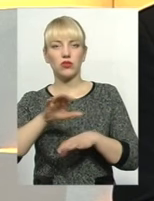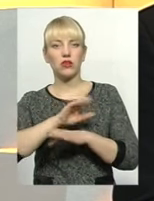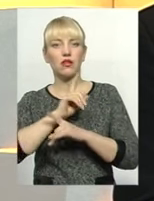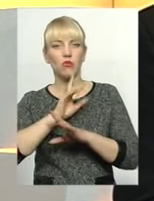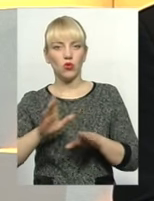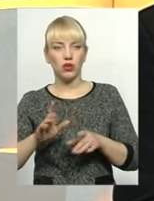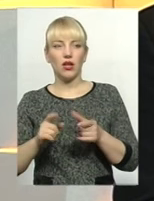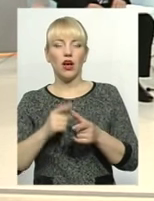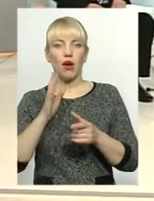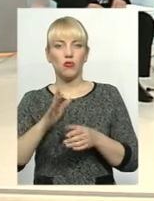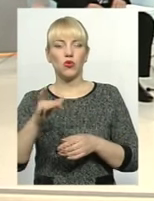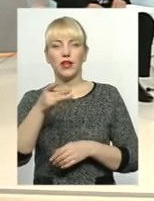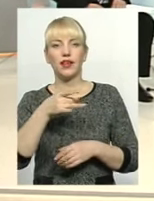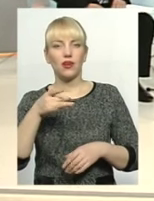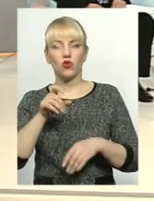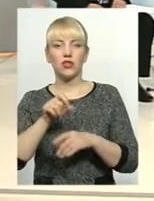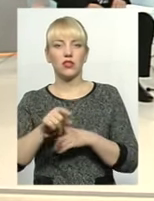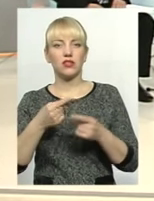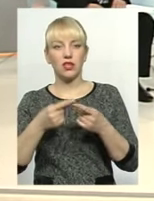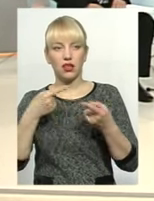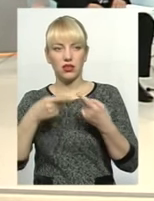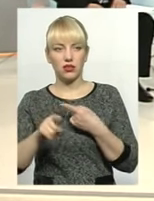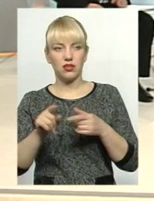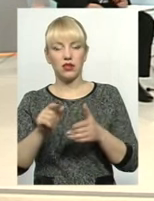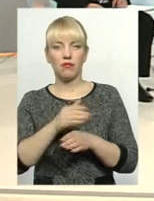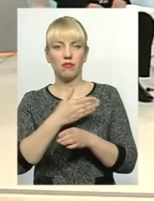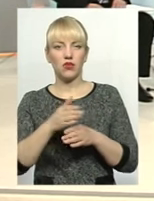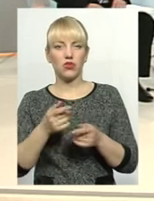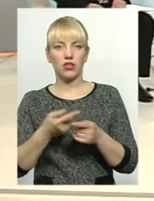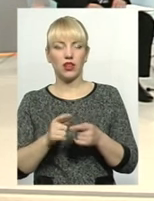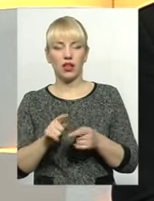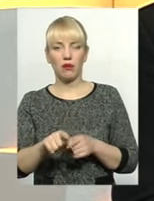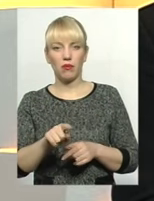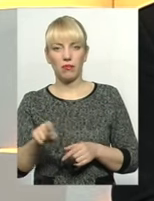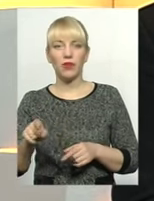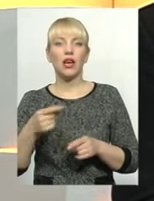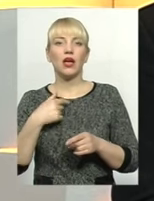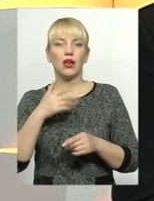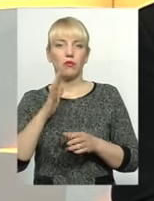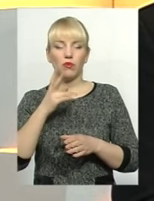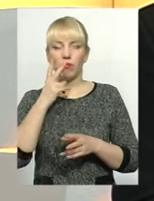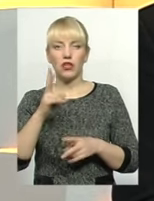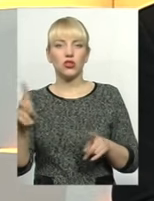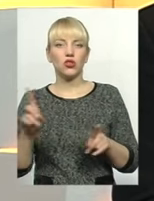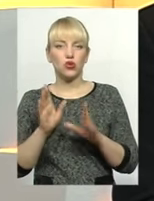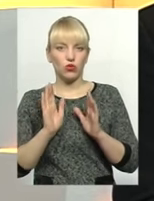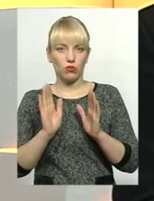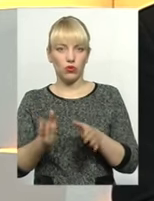буде регіональне замовлення. Це є різниця між ним. І тільки тоді вже будемо бачити, що буде як.